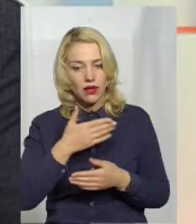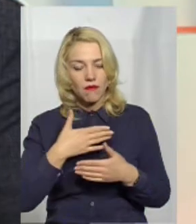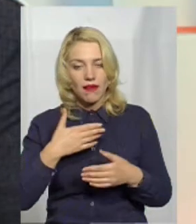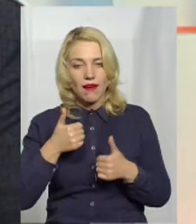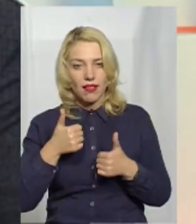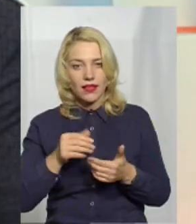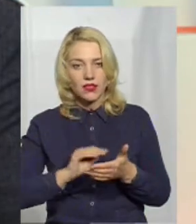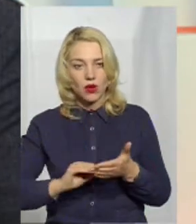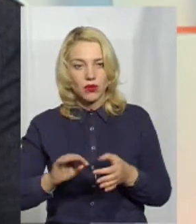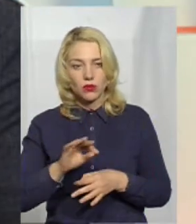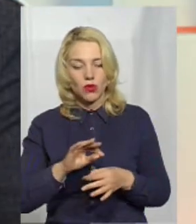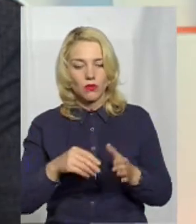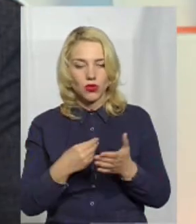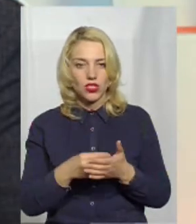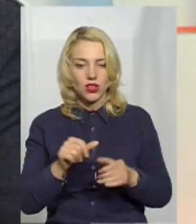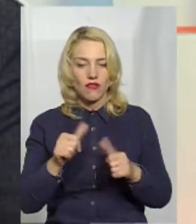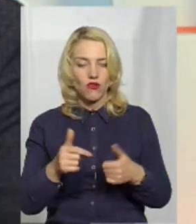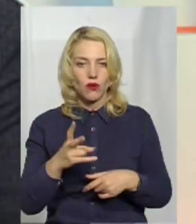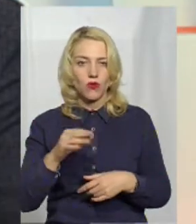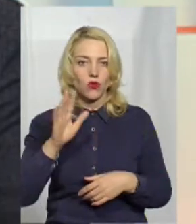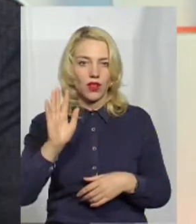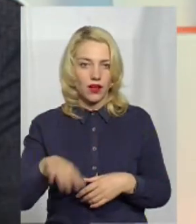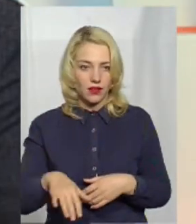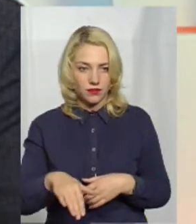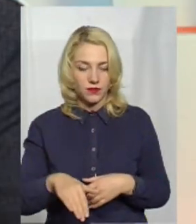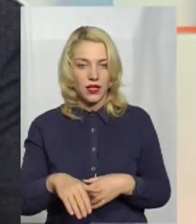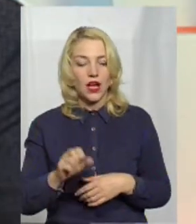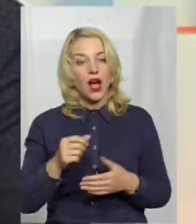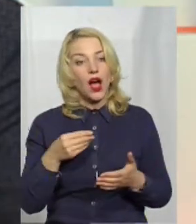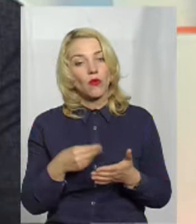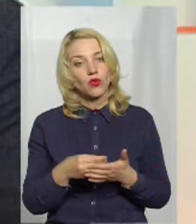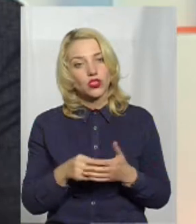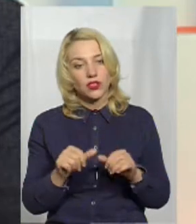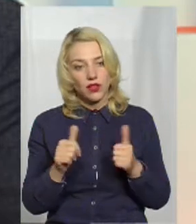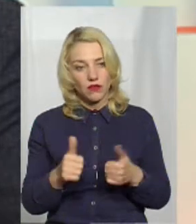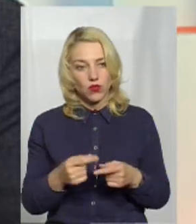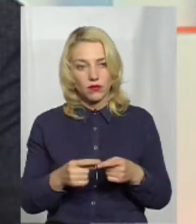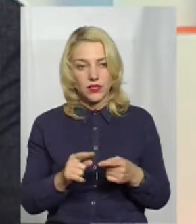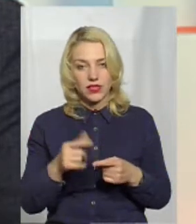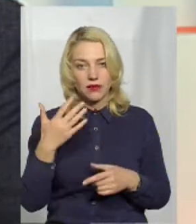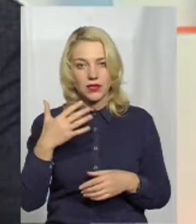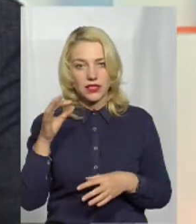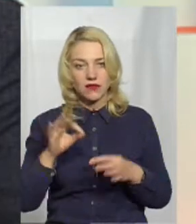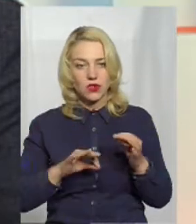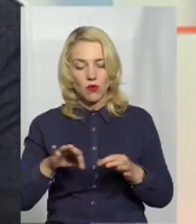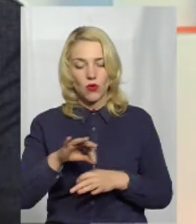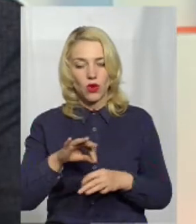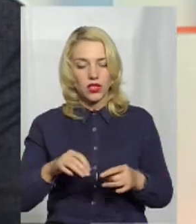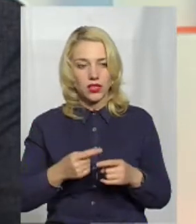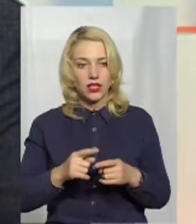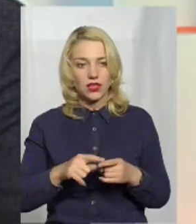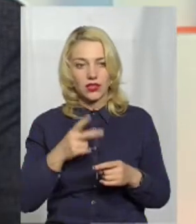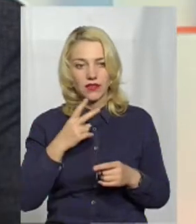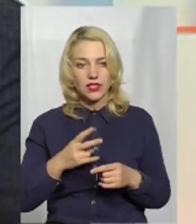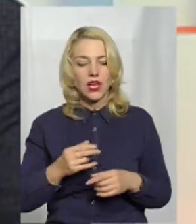опишемо проєкт, а там бюджетна форма – це таке. Ну, наприклад, да, Хоча бюджетна форма – це 50% проєкту, на неї дивляться не